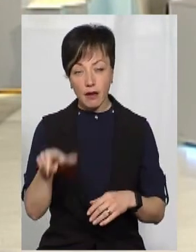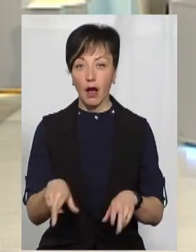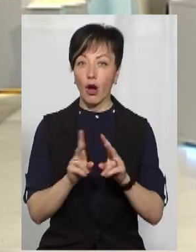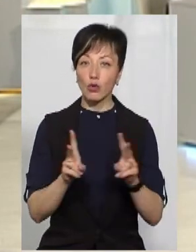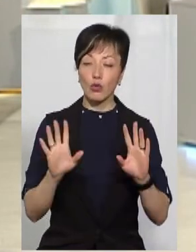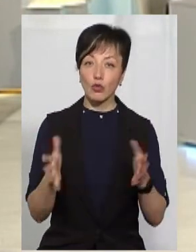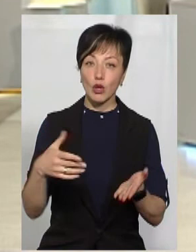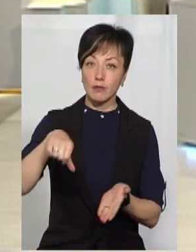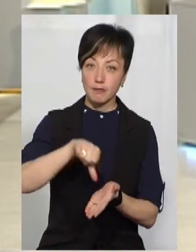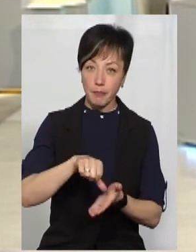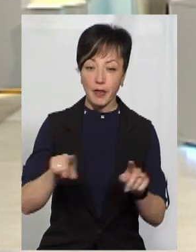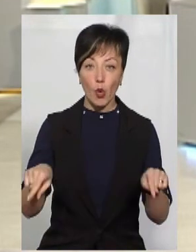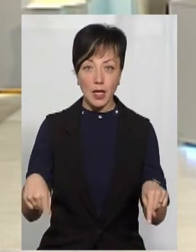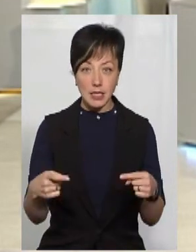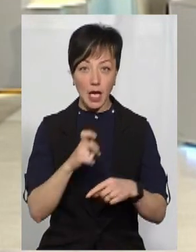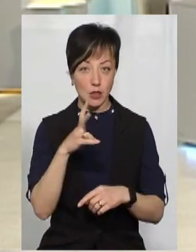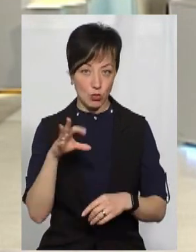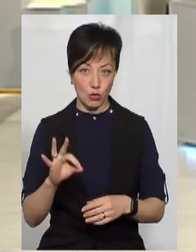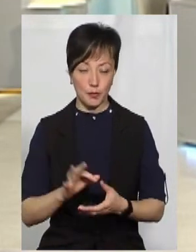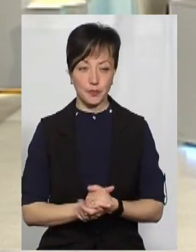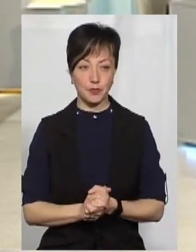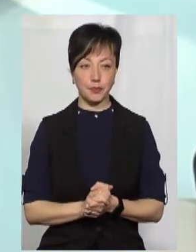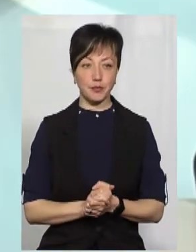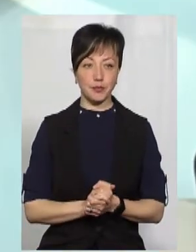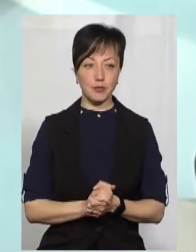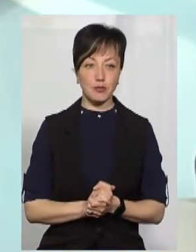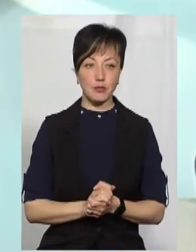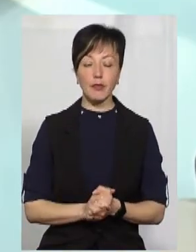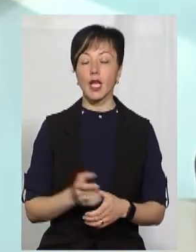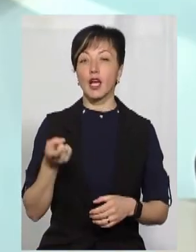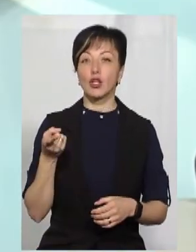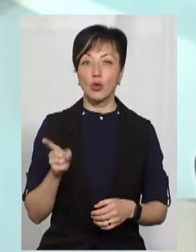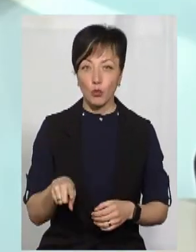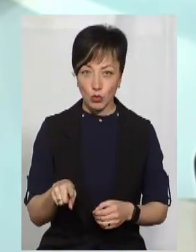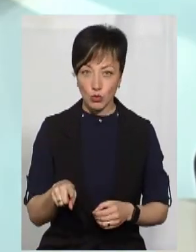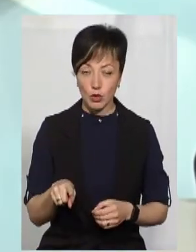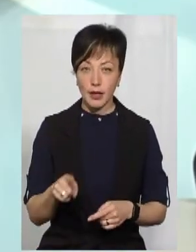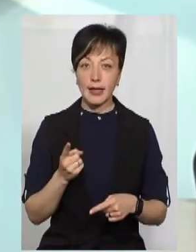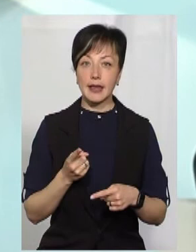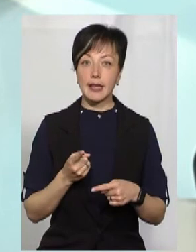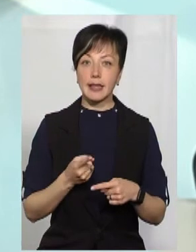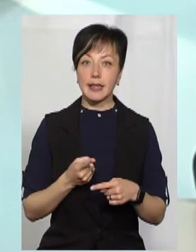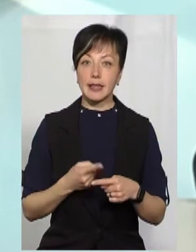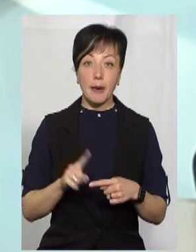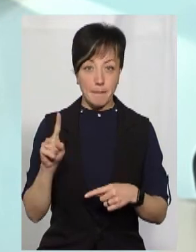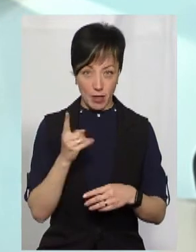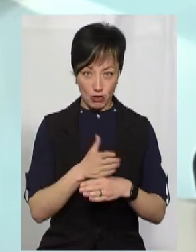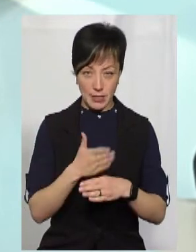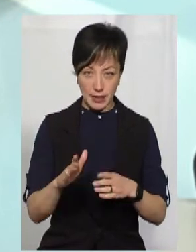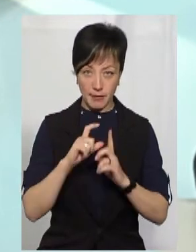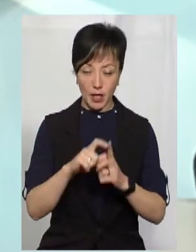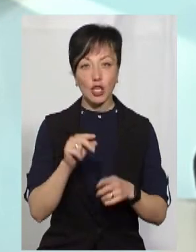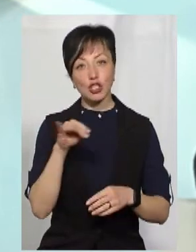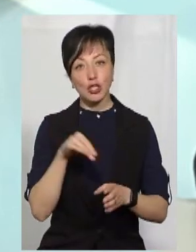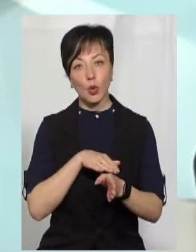буде брати участь в організації зовнішнього незалежного оцінювання. Тому це перша частина відповіді.